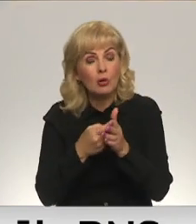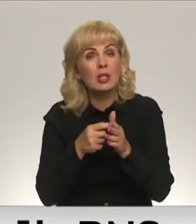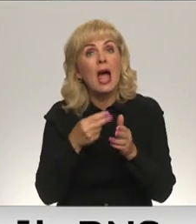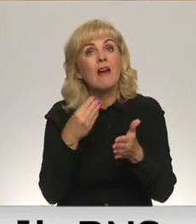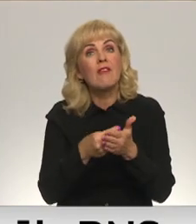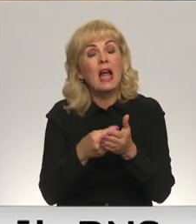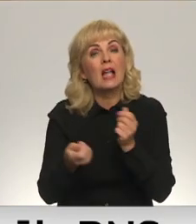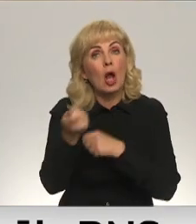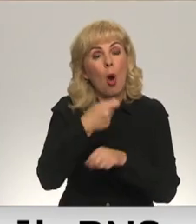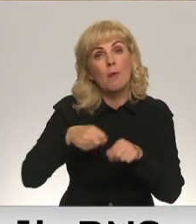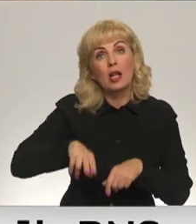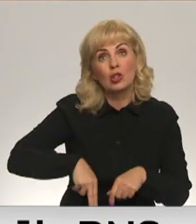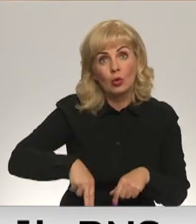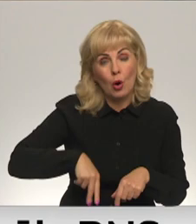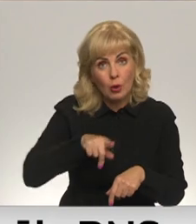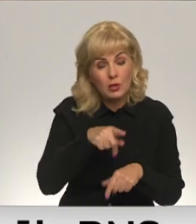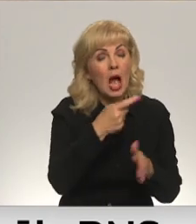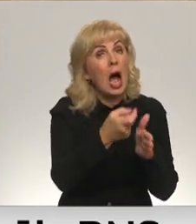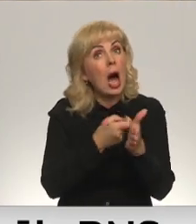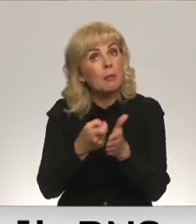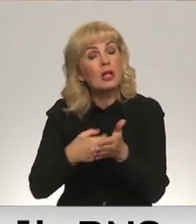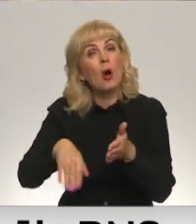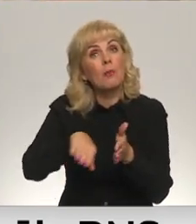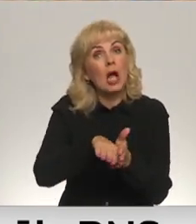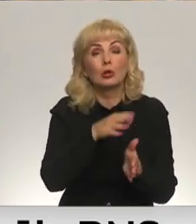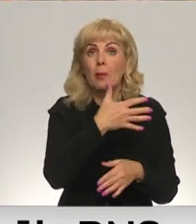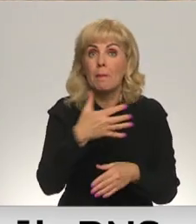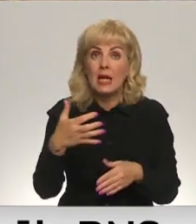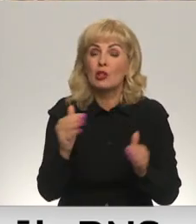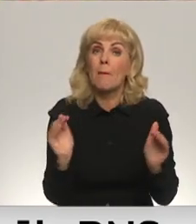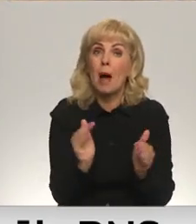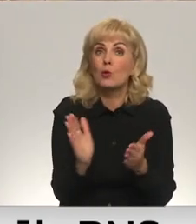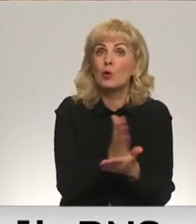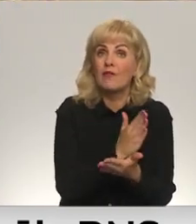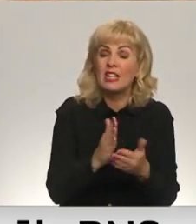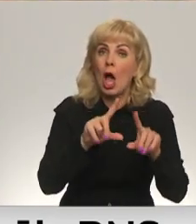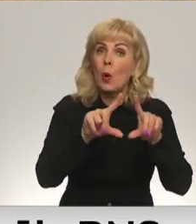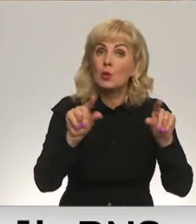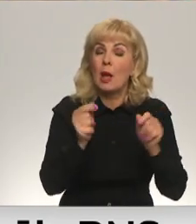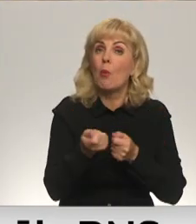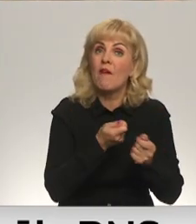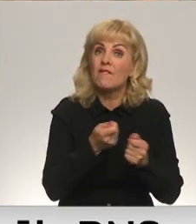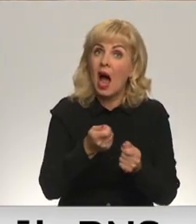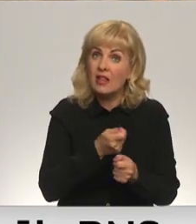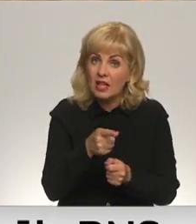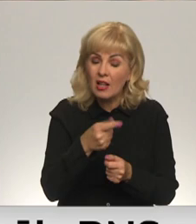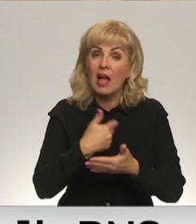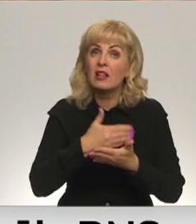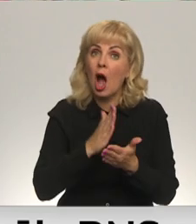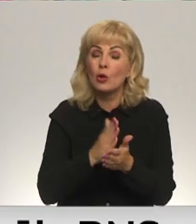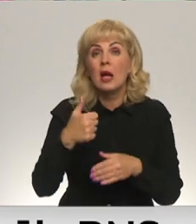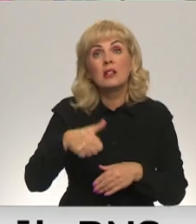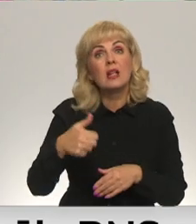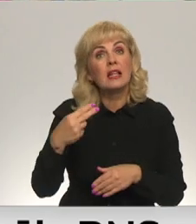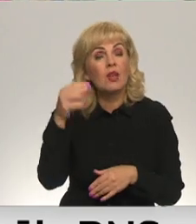direktors Raivo Rosts uzņēmēju aptaujā piedalījās 500 mazo un vidējo uzņēmumu vadītāji. Lielākā daļa, 62